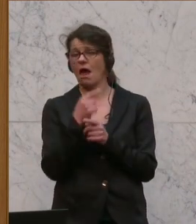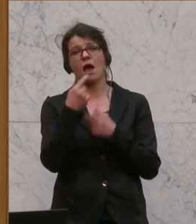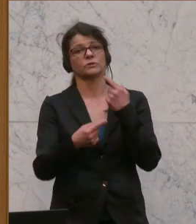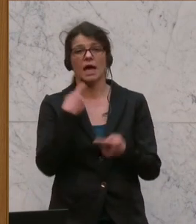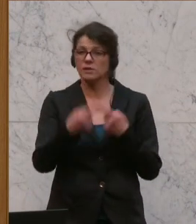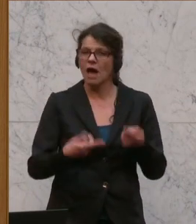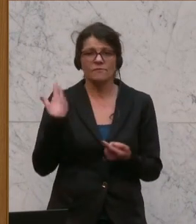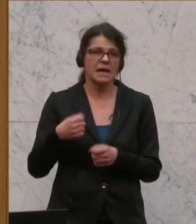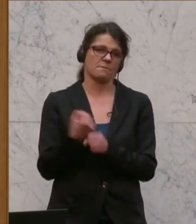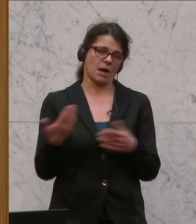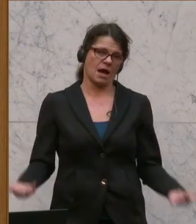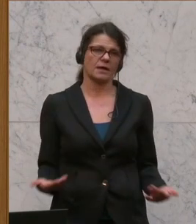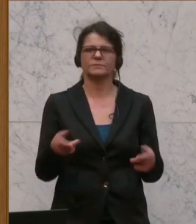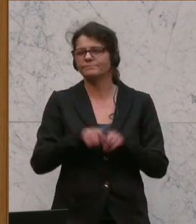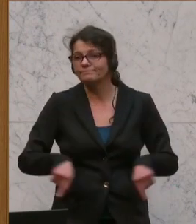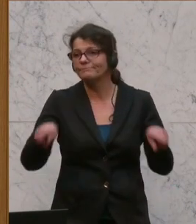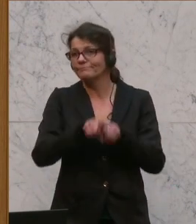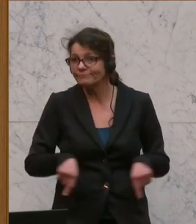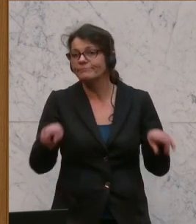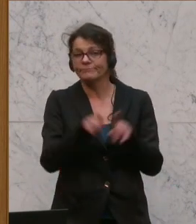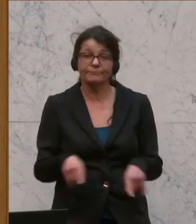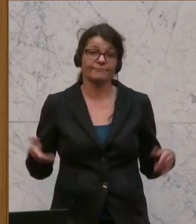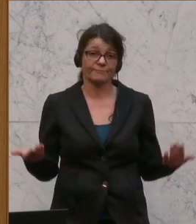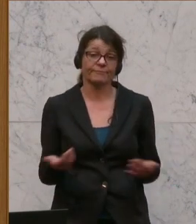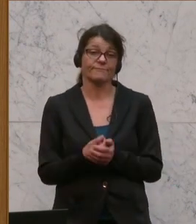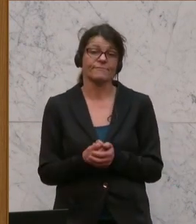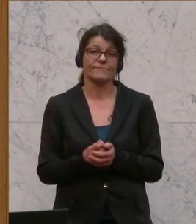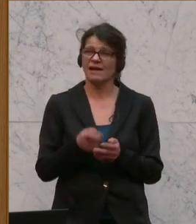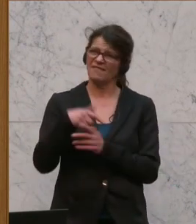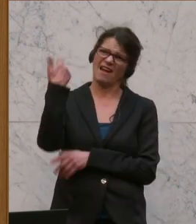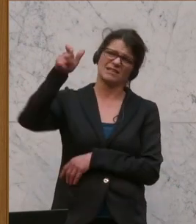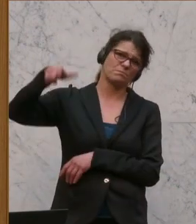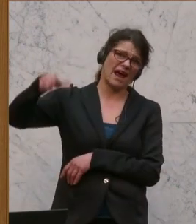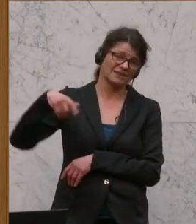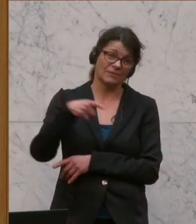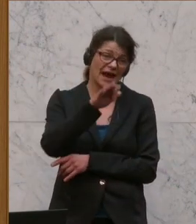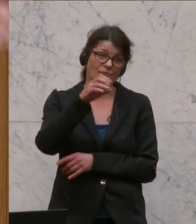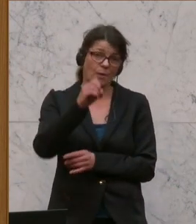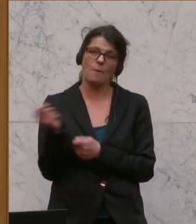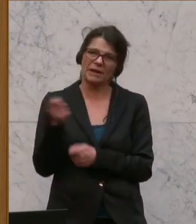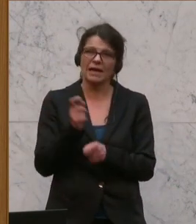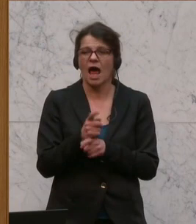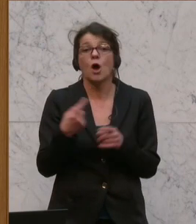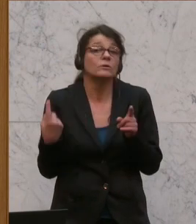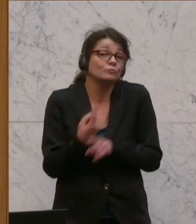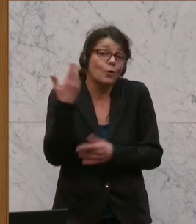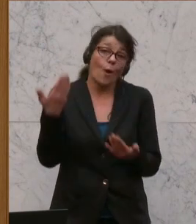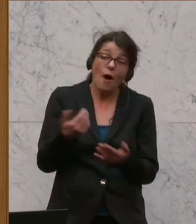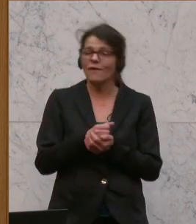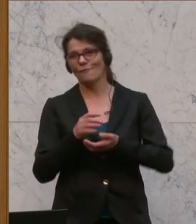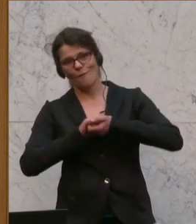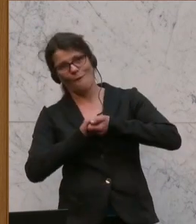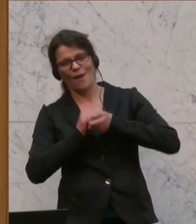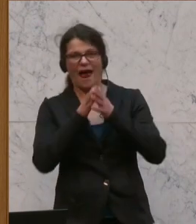da wieder aufgestellt wurden vom ewig selben Experten, den auch hier die FPÖ bringt, der zufälligerweise halt eben vom Kollegen